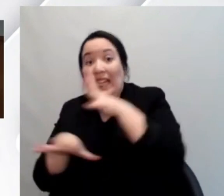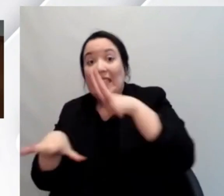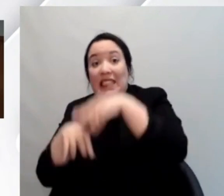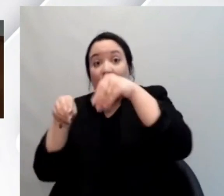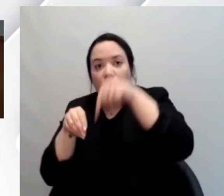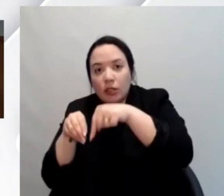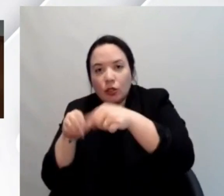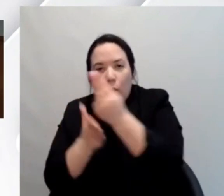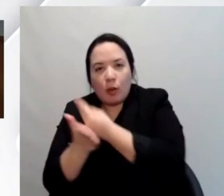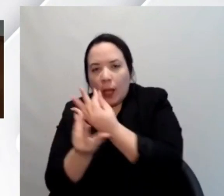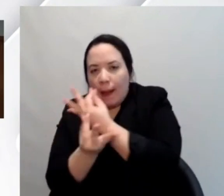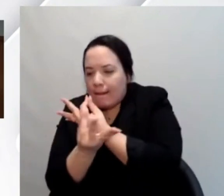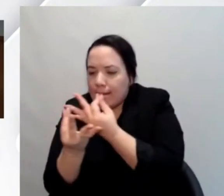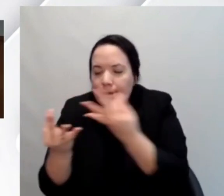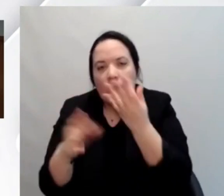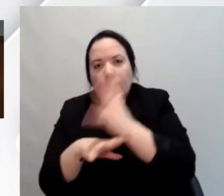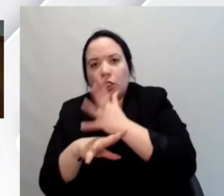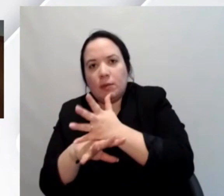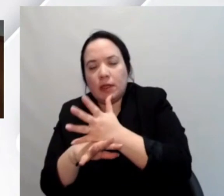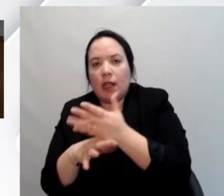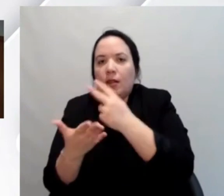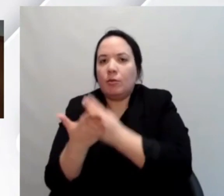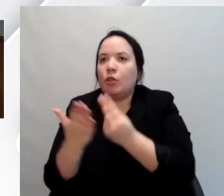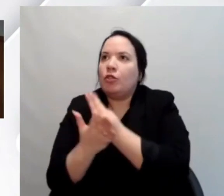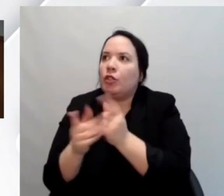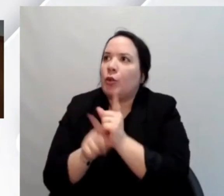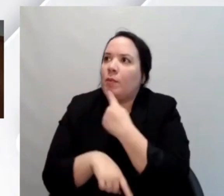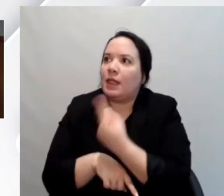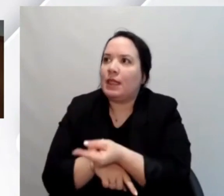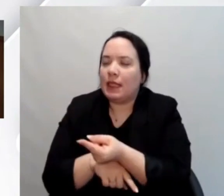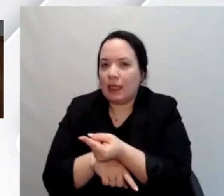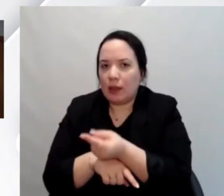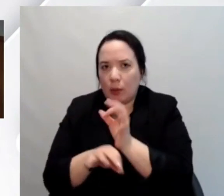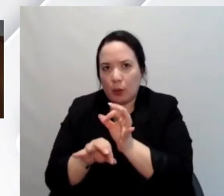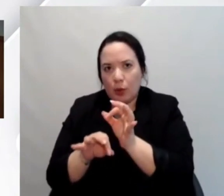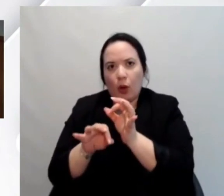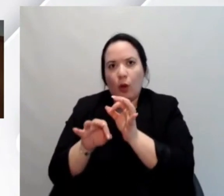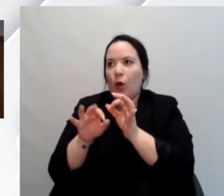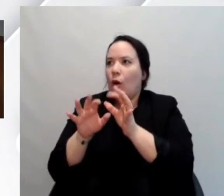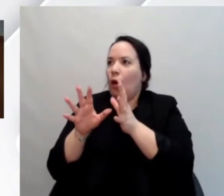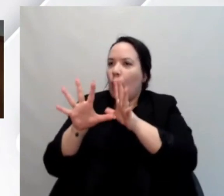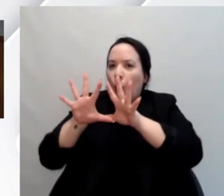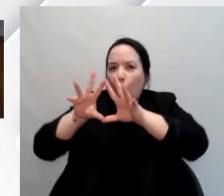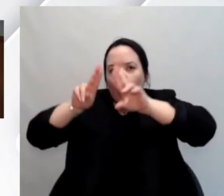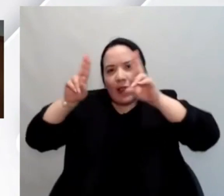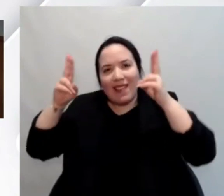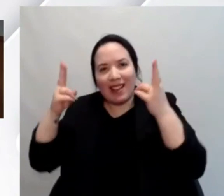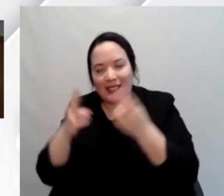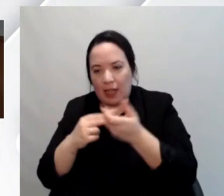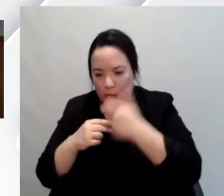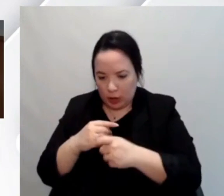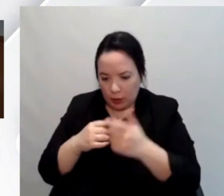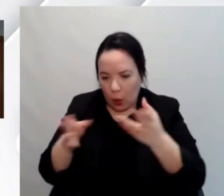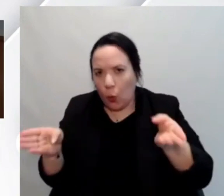la progettazione è una progettazione come dire di tipo universale quindi si pensa e si tiene